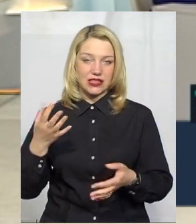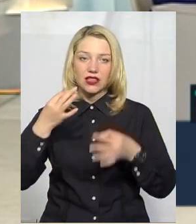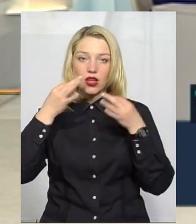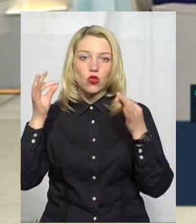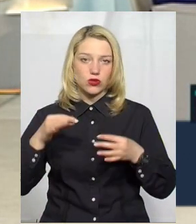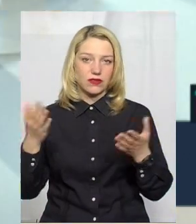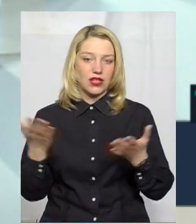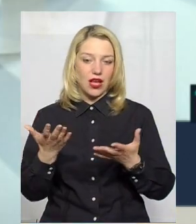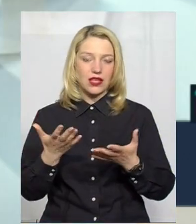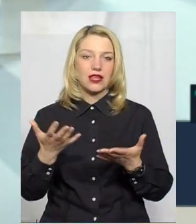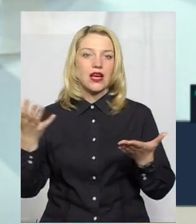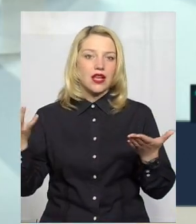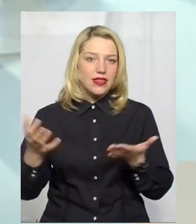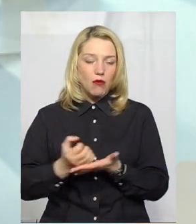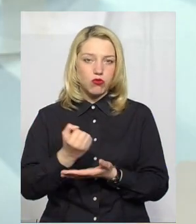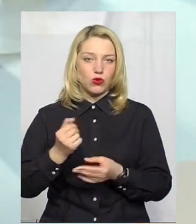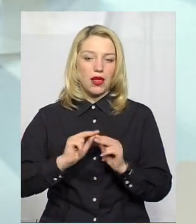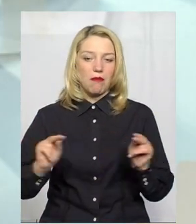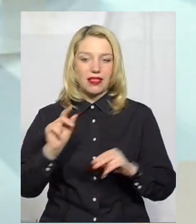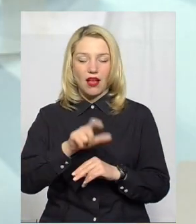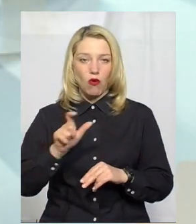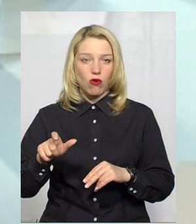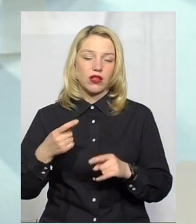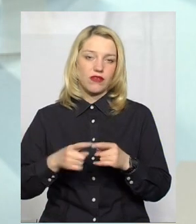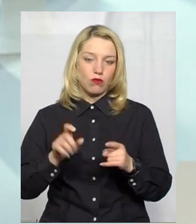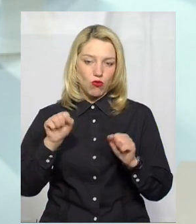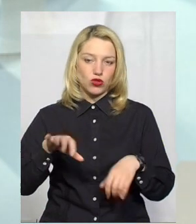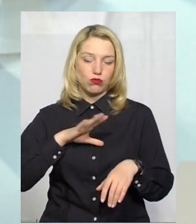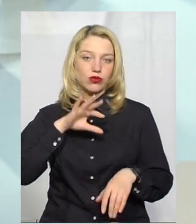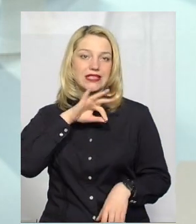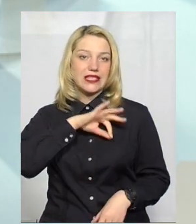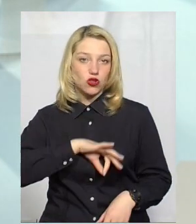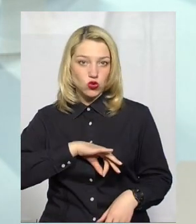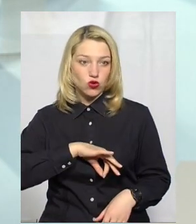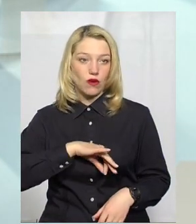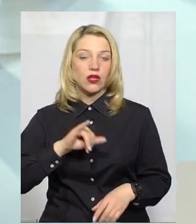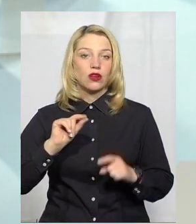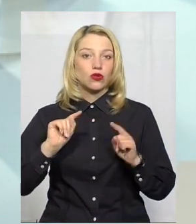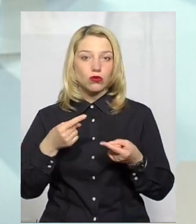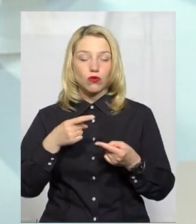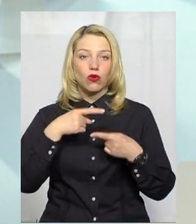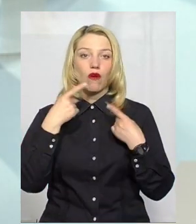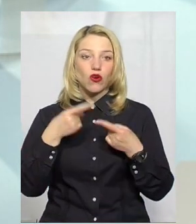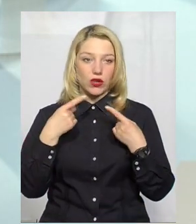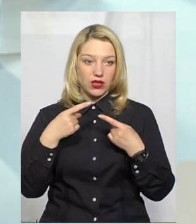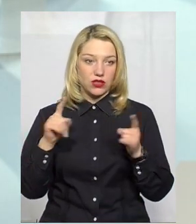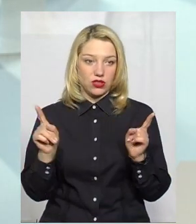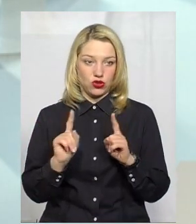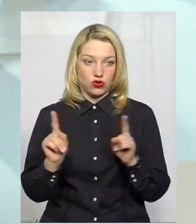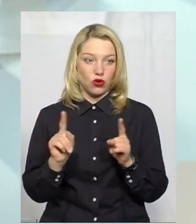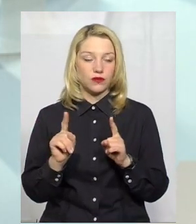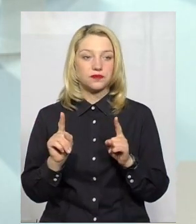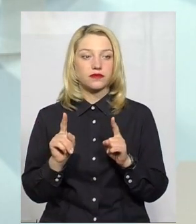досвід, який набули педагоги, він може бути застосований. Тому говорити, що...